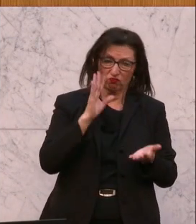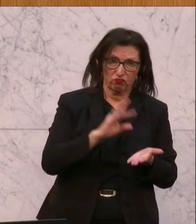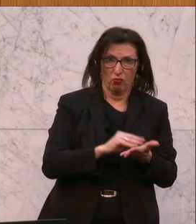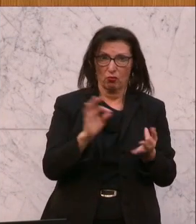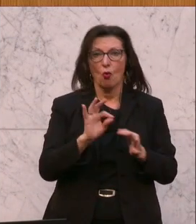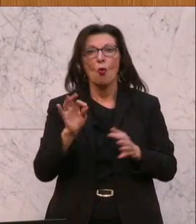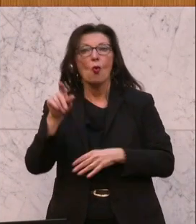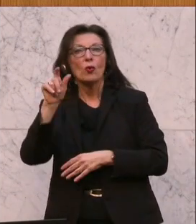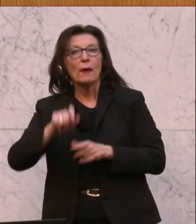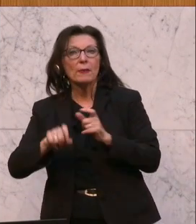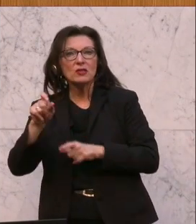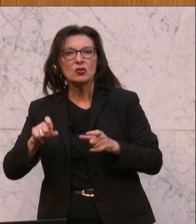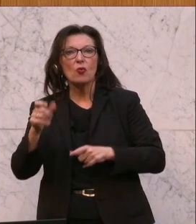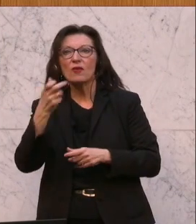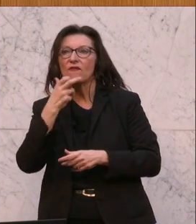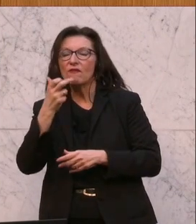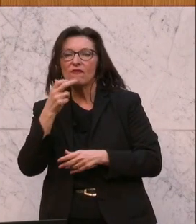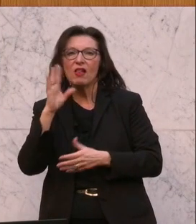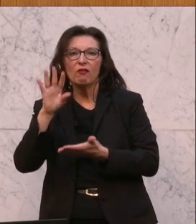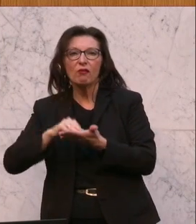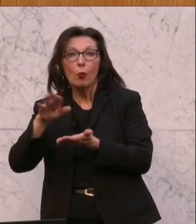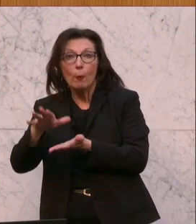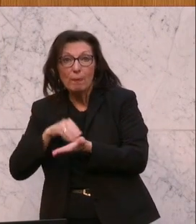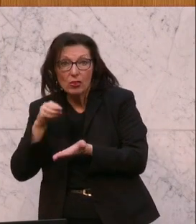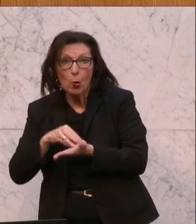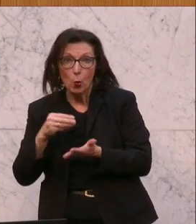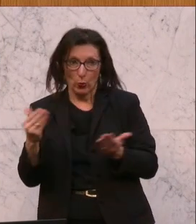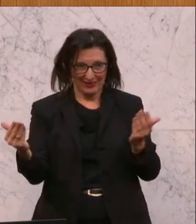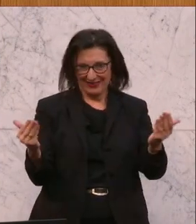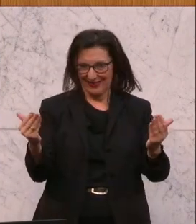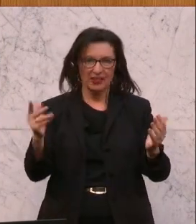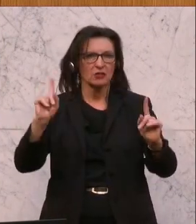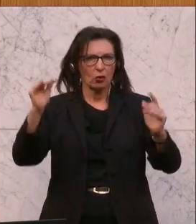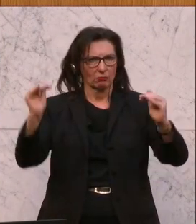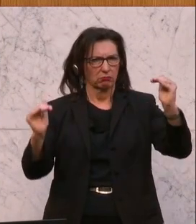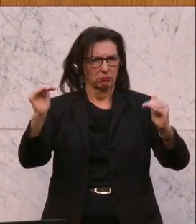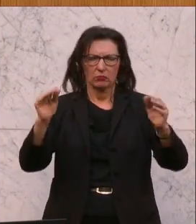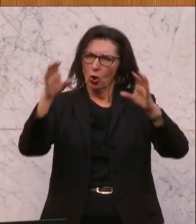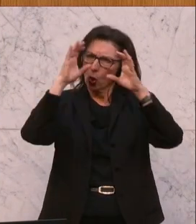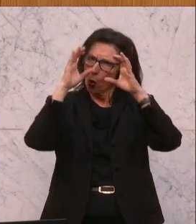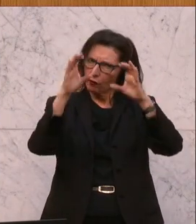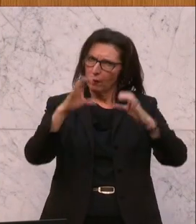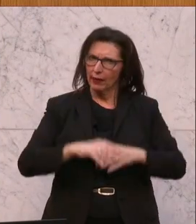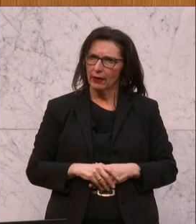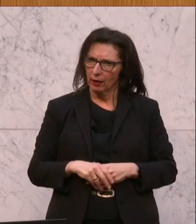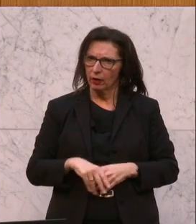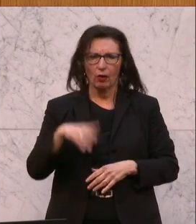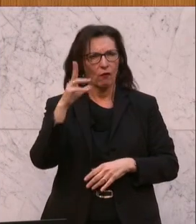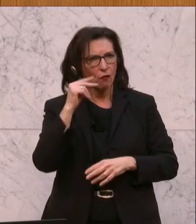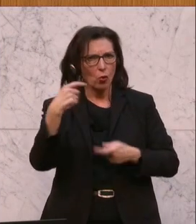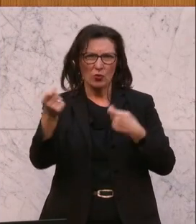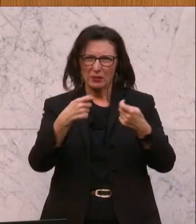Wohnraum nutzen, herzustellen. Die ÖVP steht zum breiten Angebot des österreichischen Wohnungsmarktes.